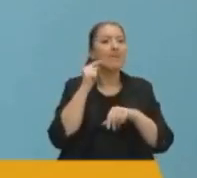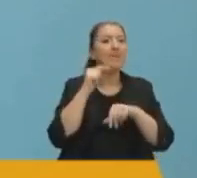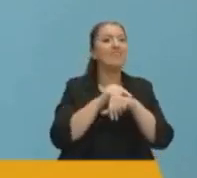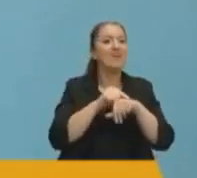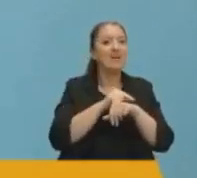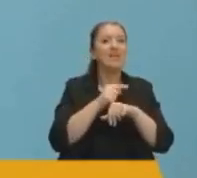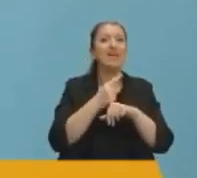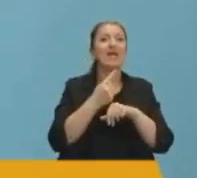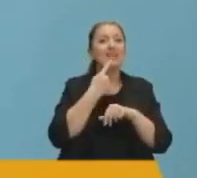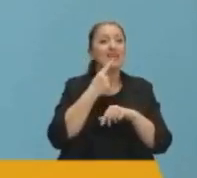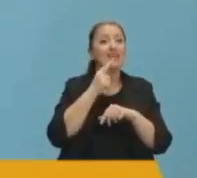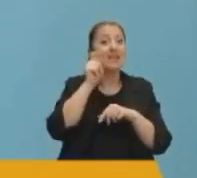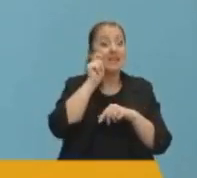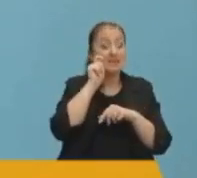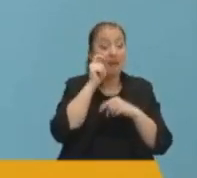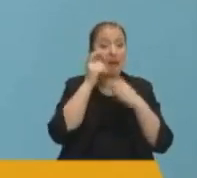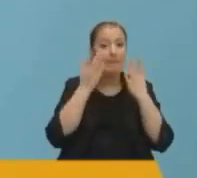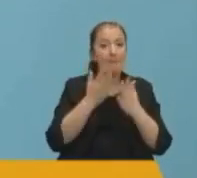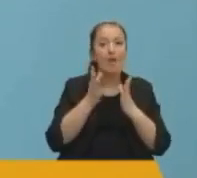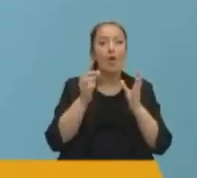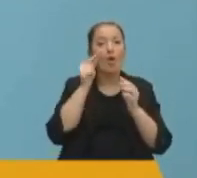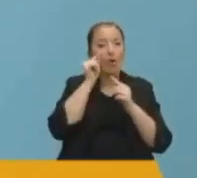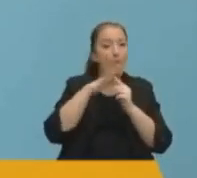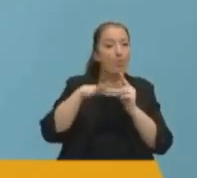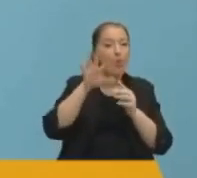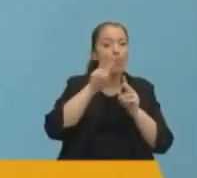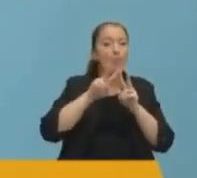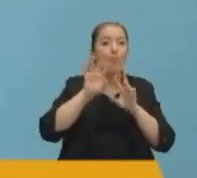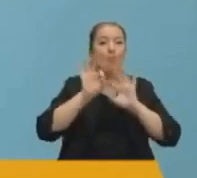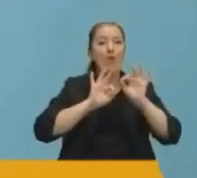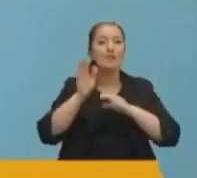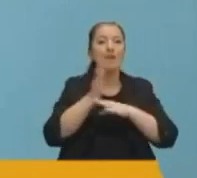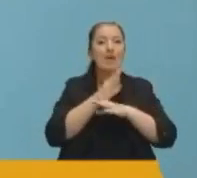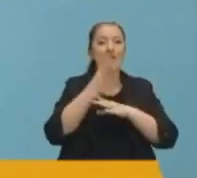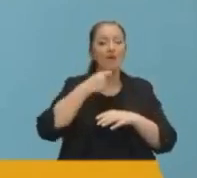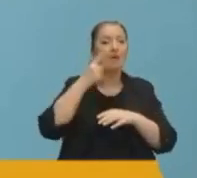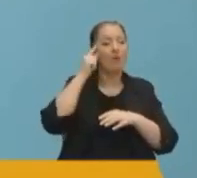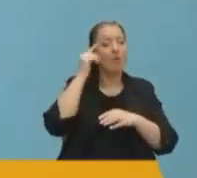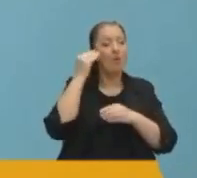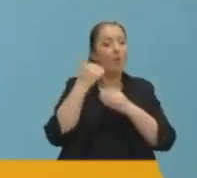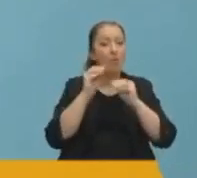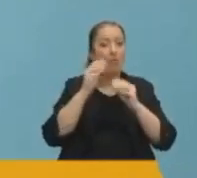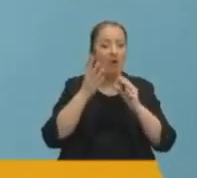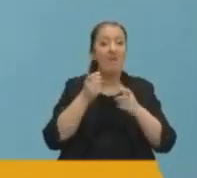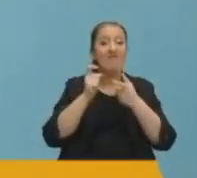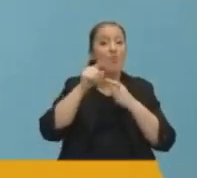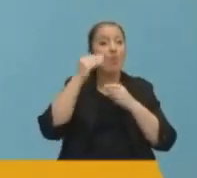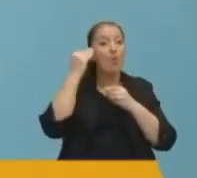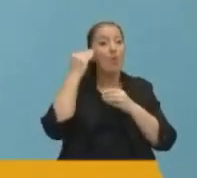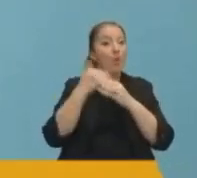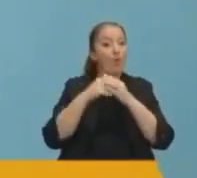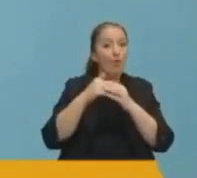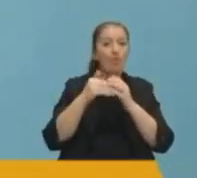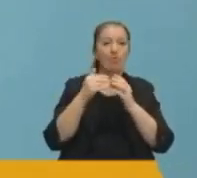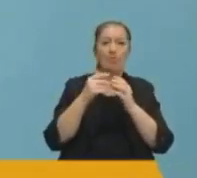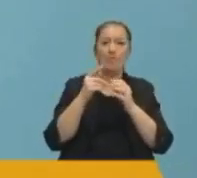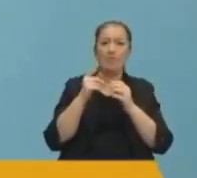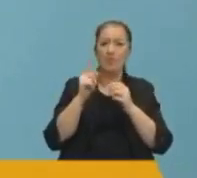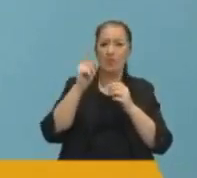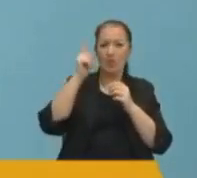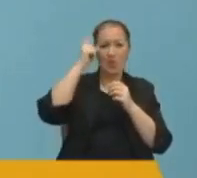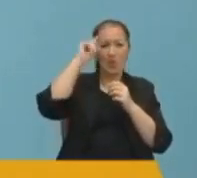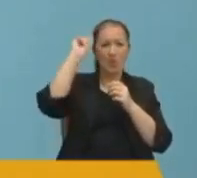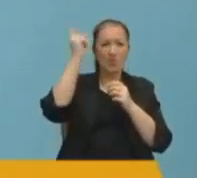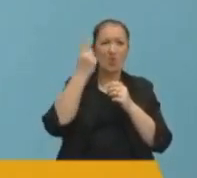din-i mübin-i İslam'ı toplum mühendisliği malzemesi olarak aslına aykırı olarak yorumlayan ve bu yorumu despotik ve zalimce halka